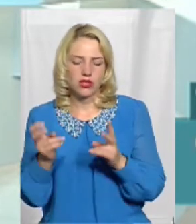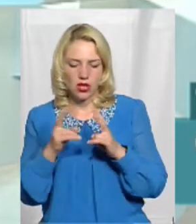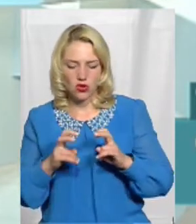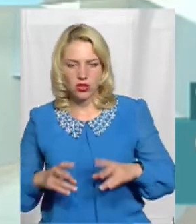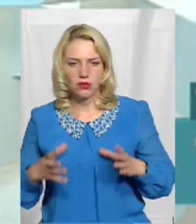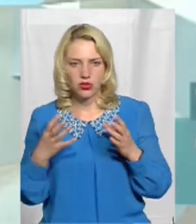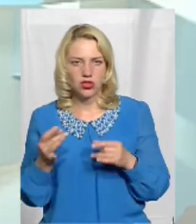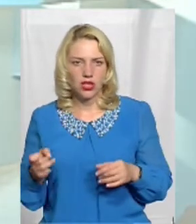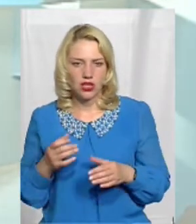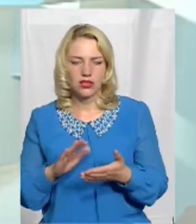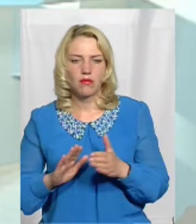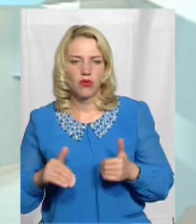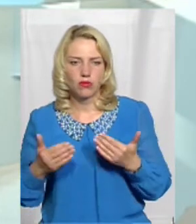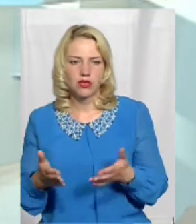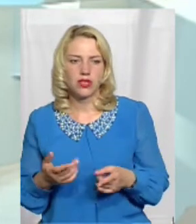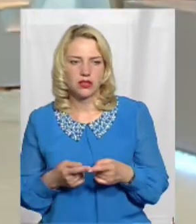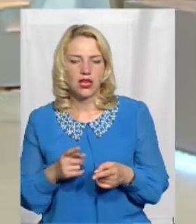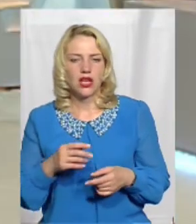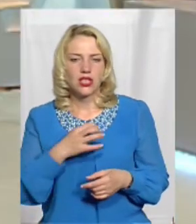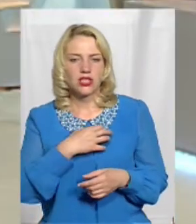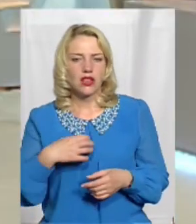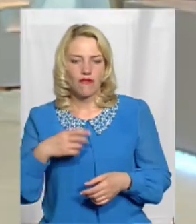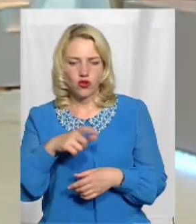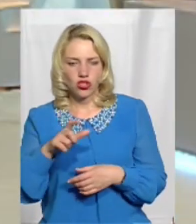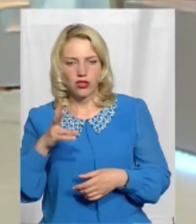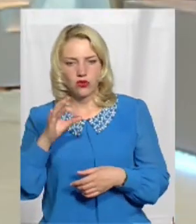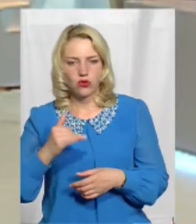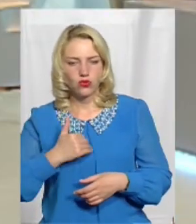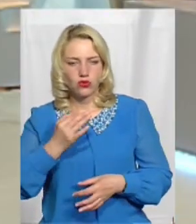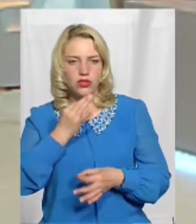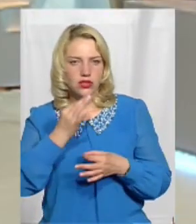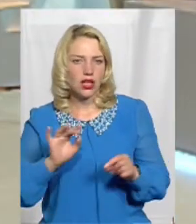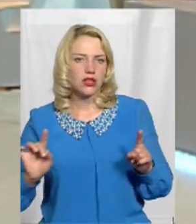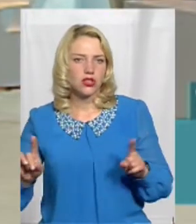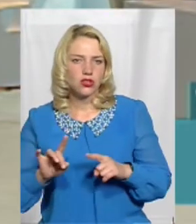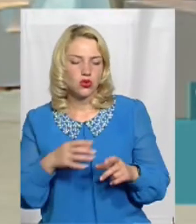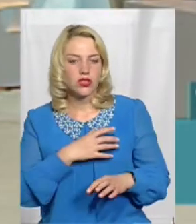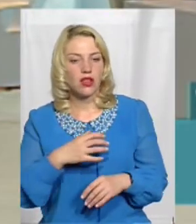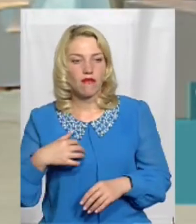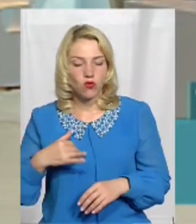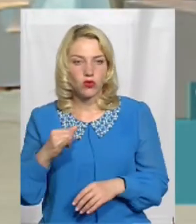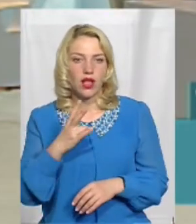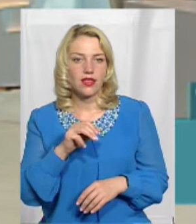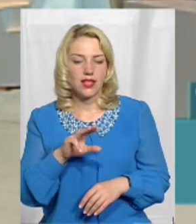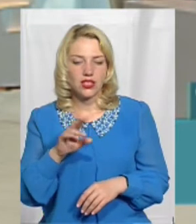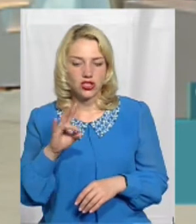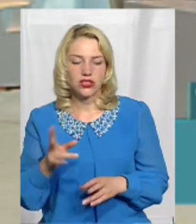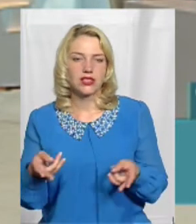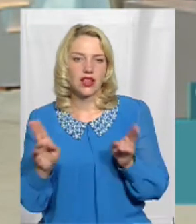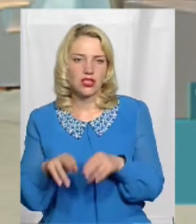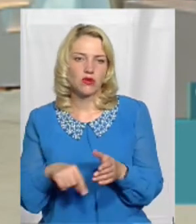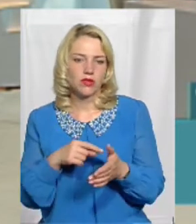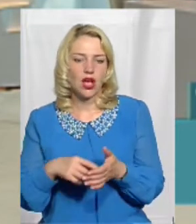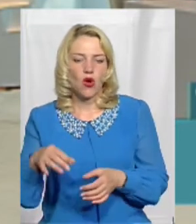позиції Славутчан Але я хочу сказати, що і Славута, і Нетішин Залишаться